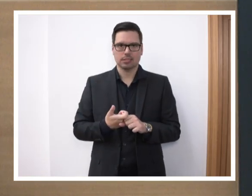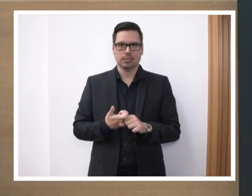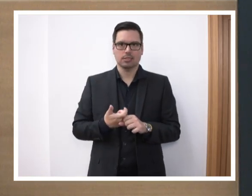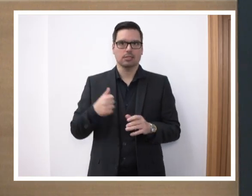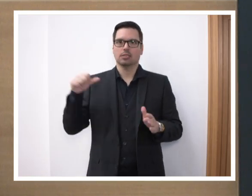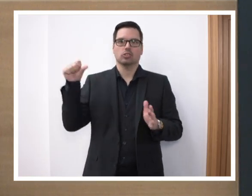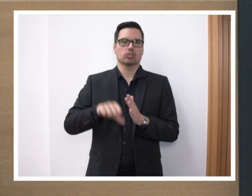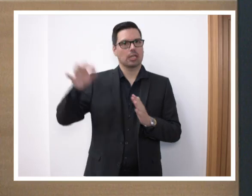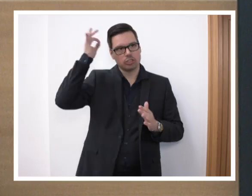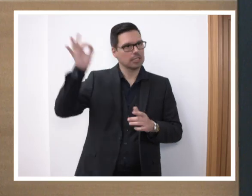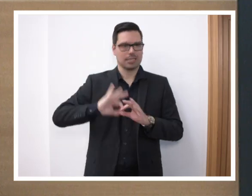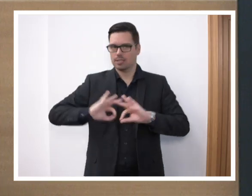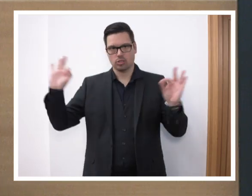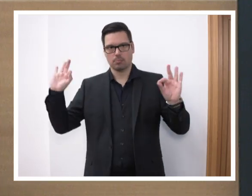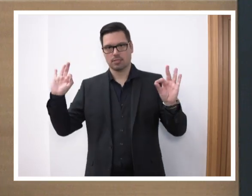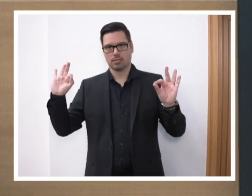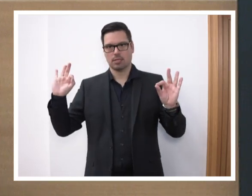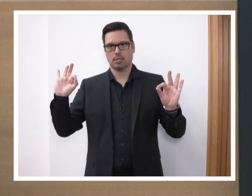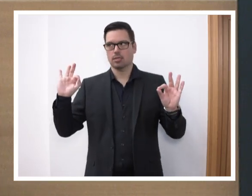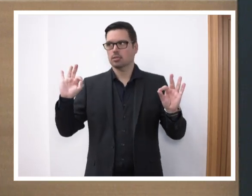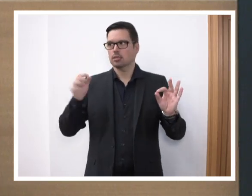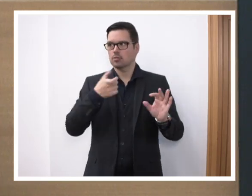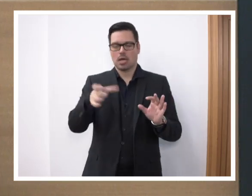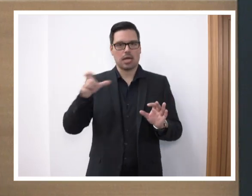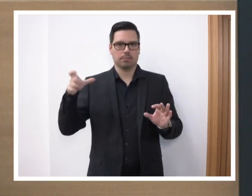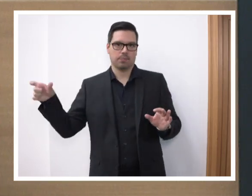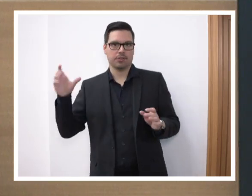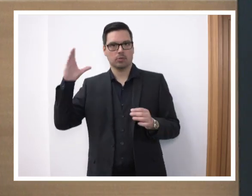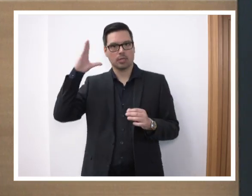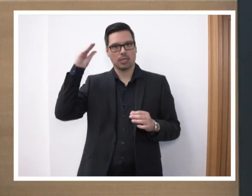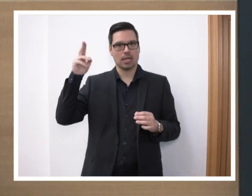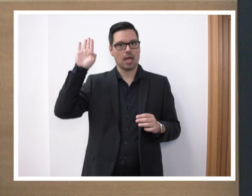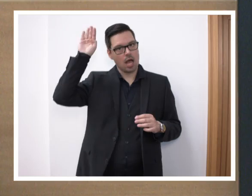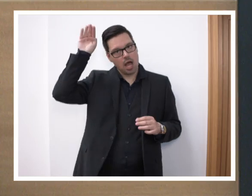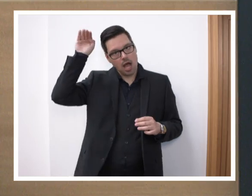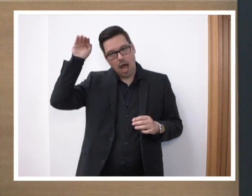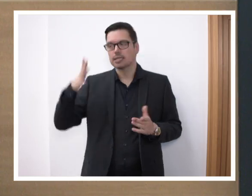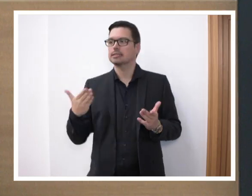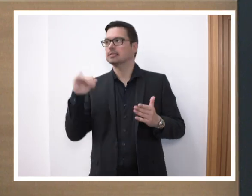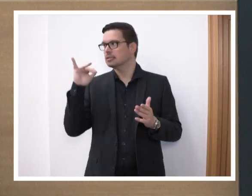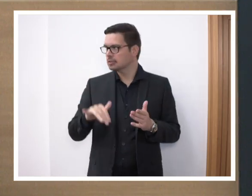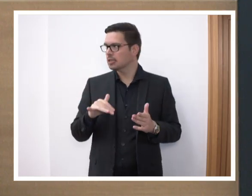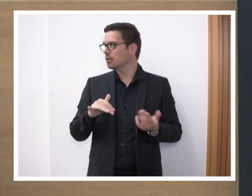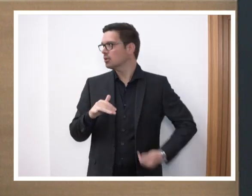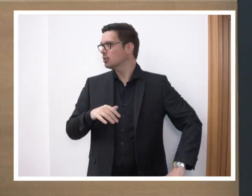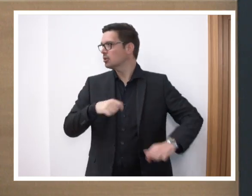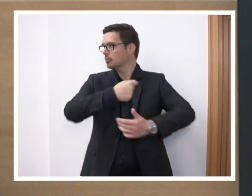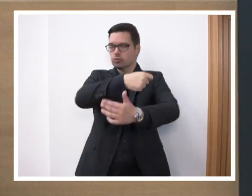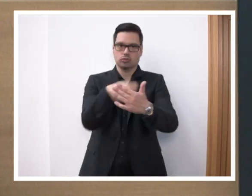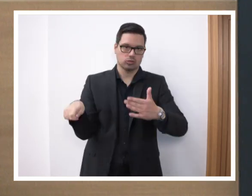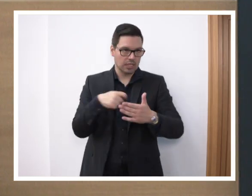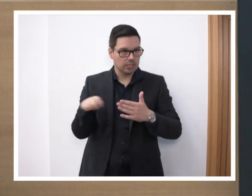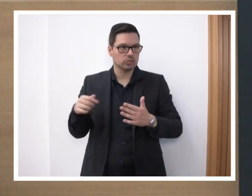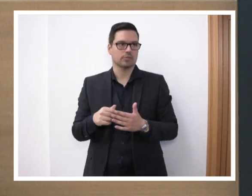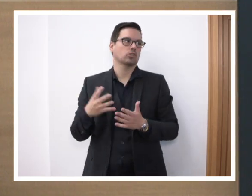Ideen nicht besser. Ich würde jetzt noch mal ein paar Argumente des Herrn Haas aufgreifen, die noch mal ein bisschen unterstreichen, noch mal ein bisschen hervorheben. Vielleicht